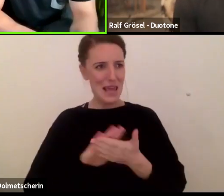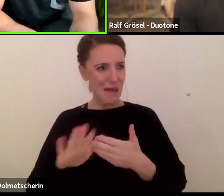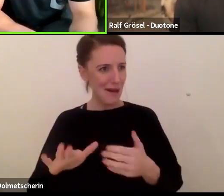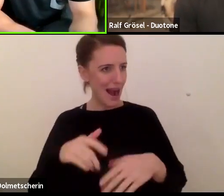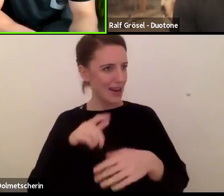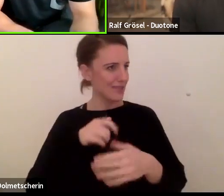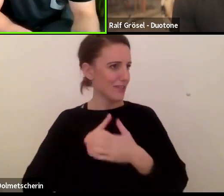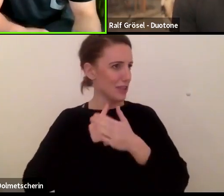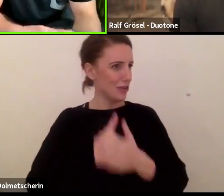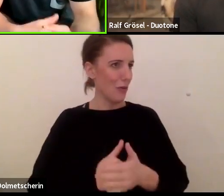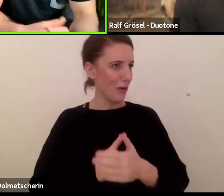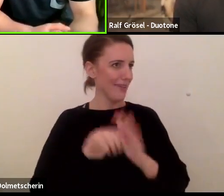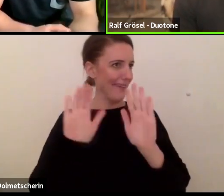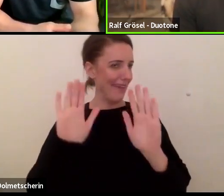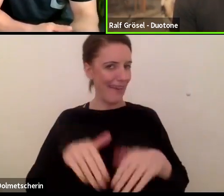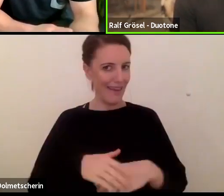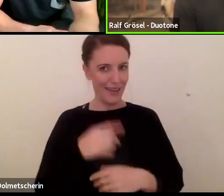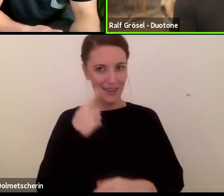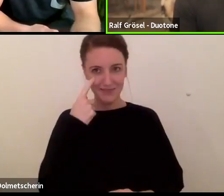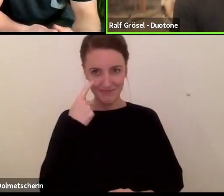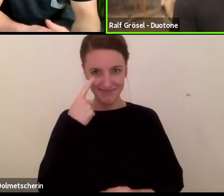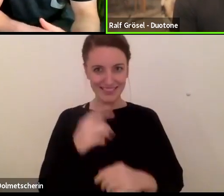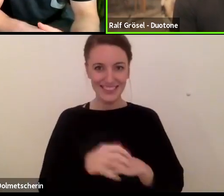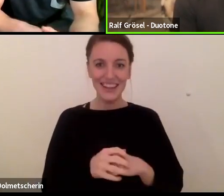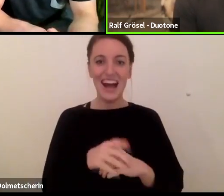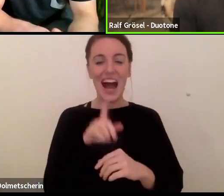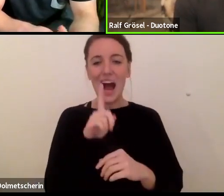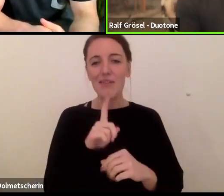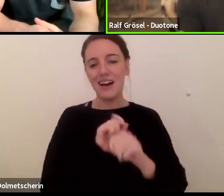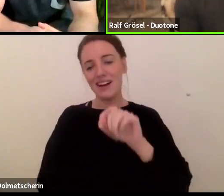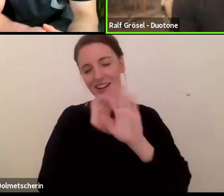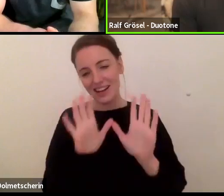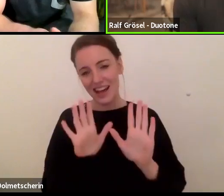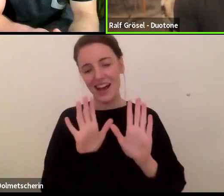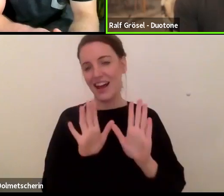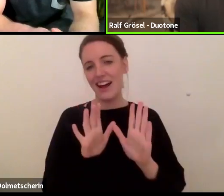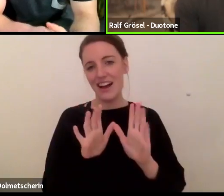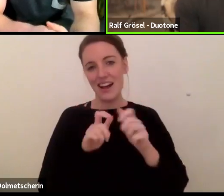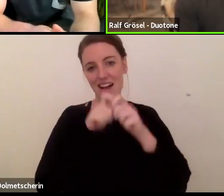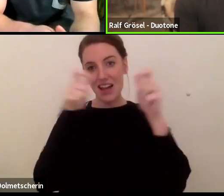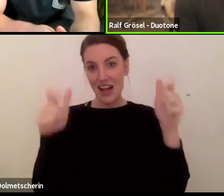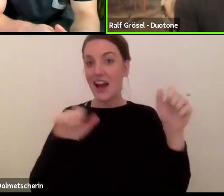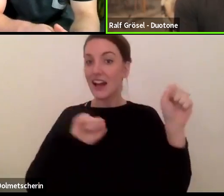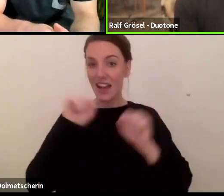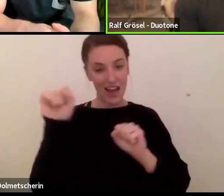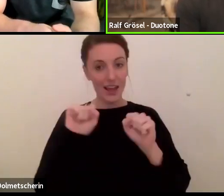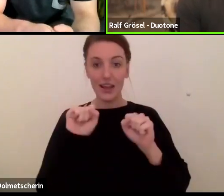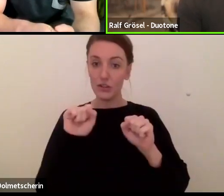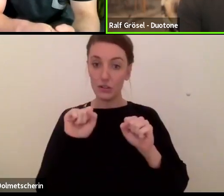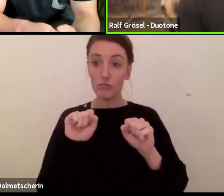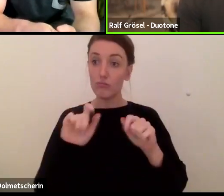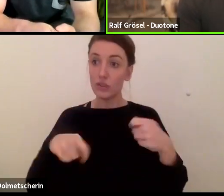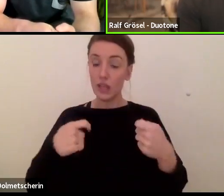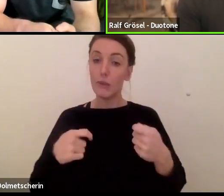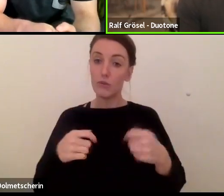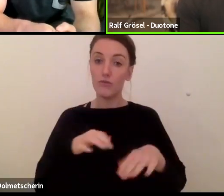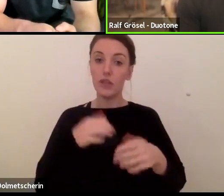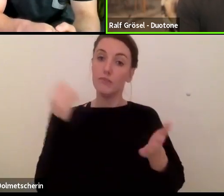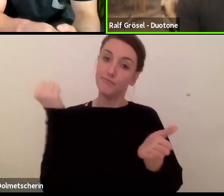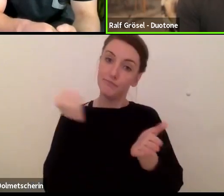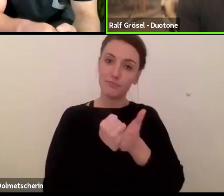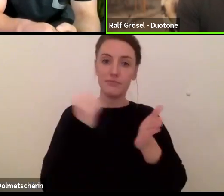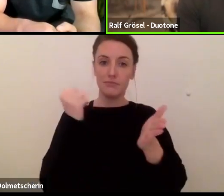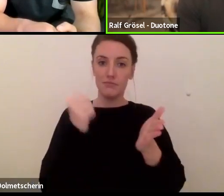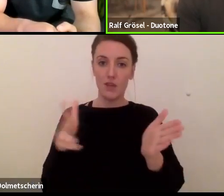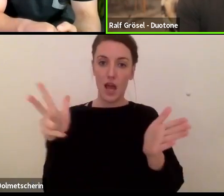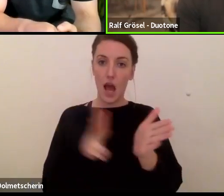Also grundsätzlich ist es so, dass ein Kite freigegeben wird, ja. Also richtig im klassischen Sinne approved wird. Es gibt auch approval